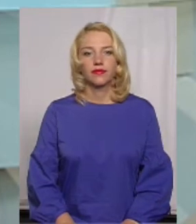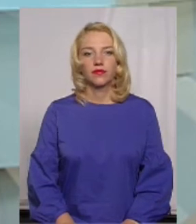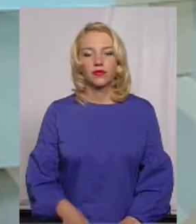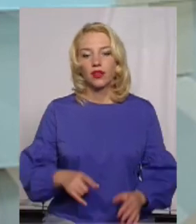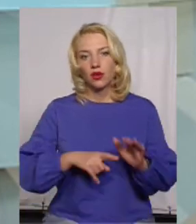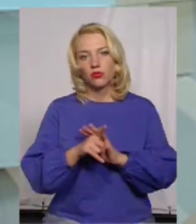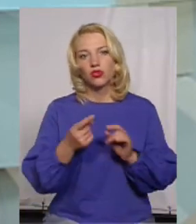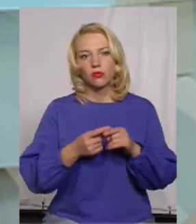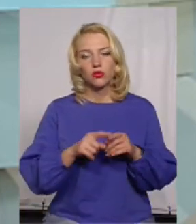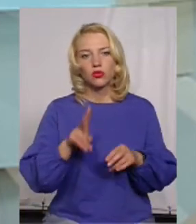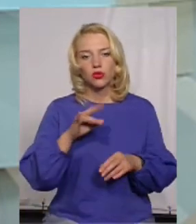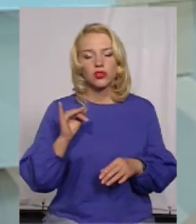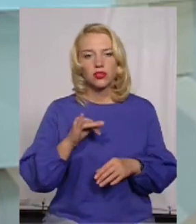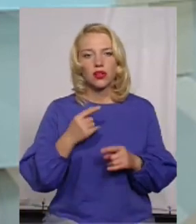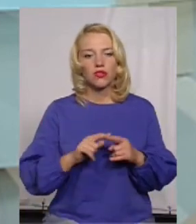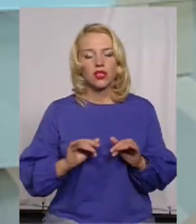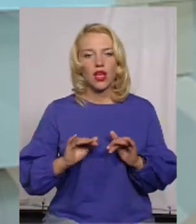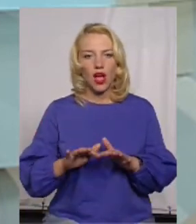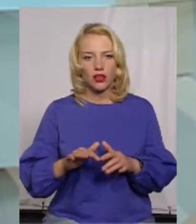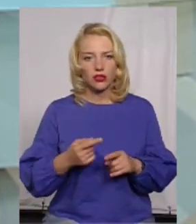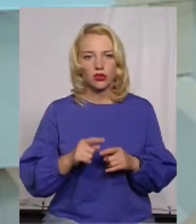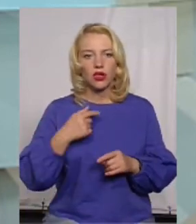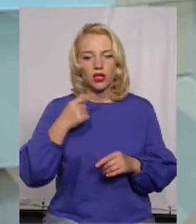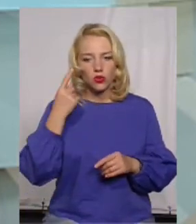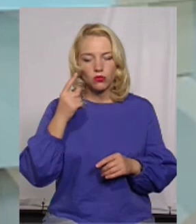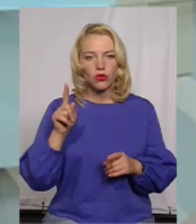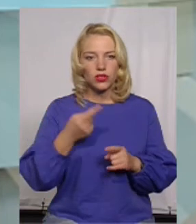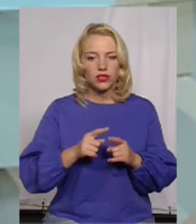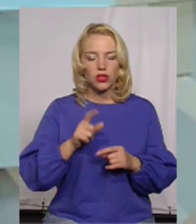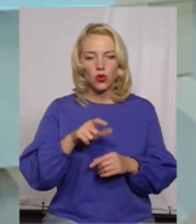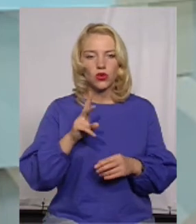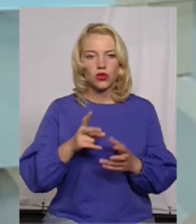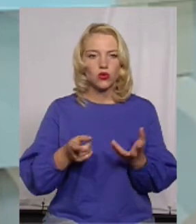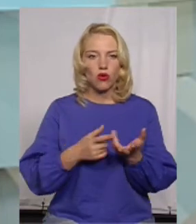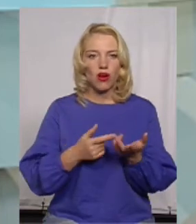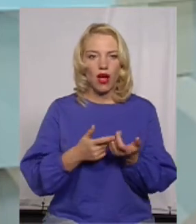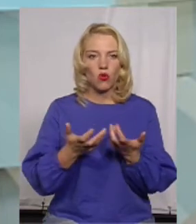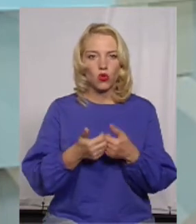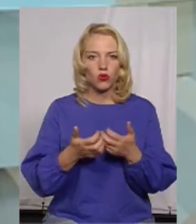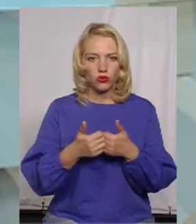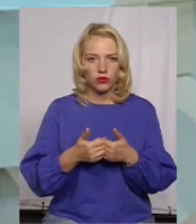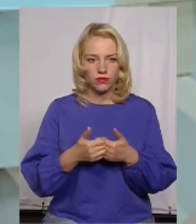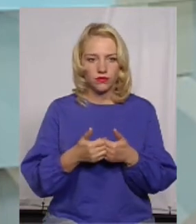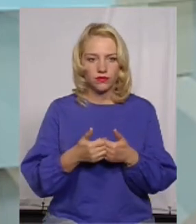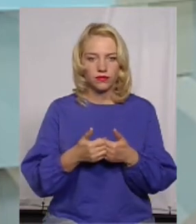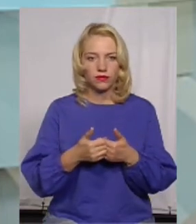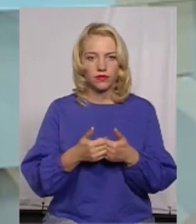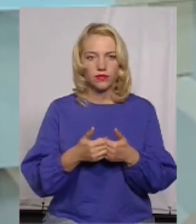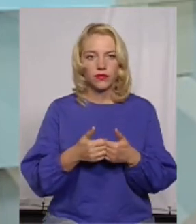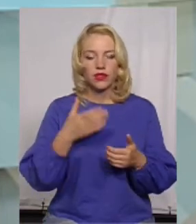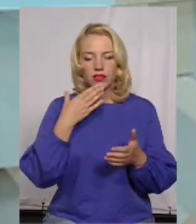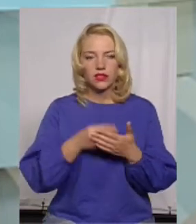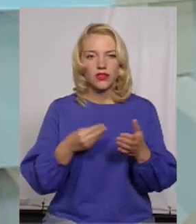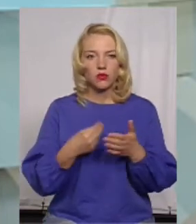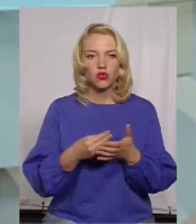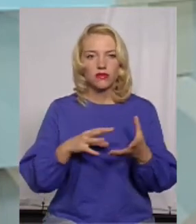Ну, почнемо з того, що хто зацікавився цією акцією. Все-таки, я думаю, що це люди, які рахують, та і свій